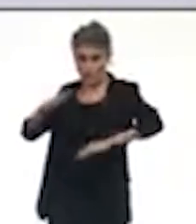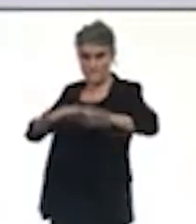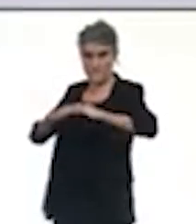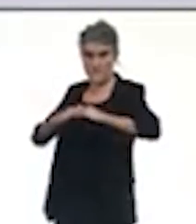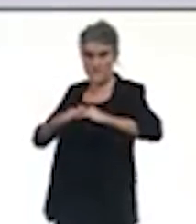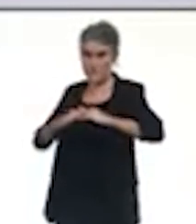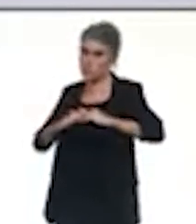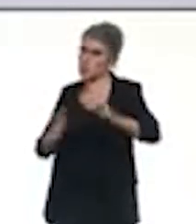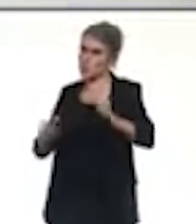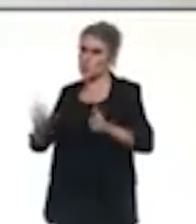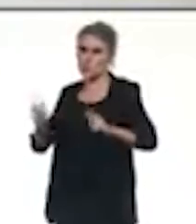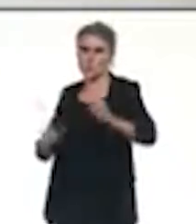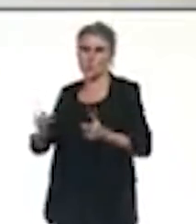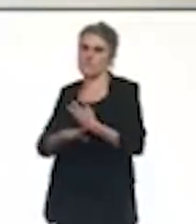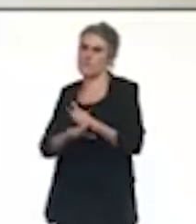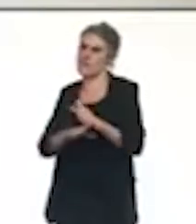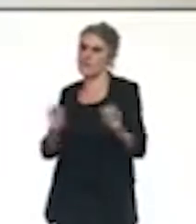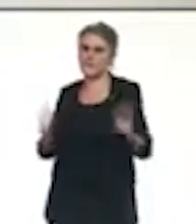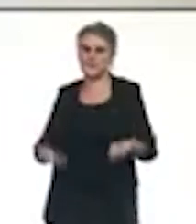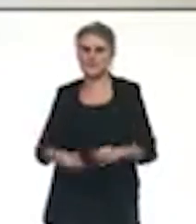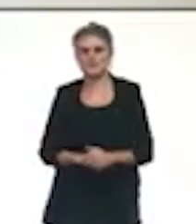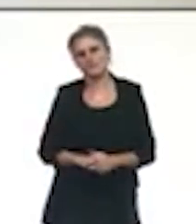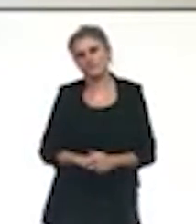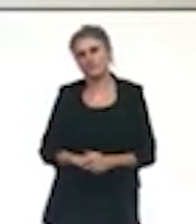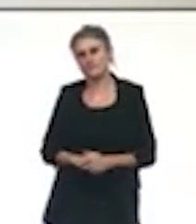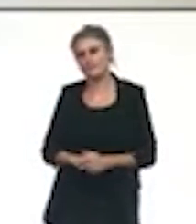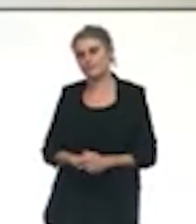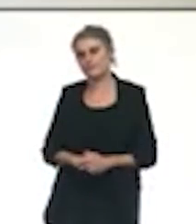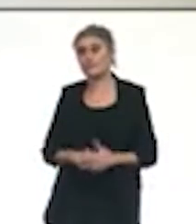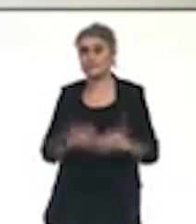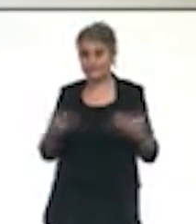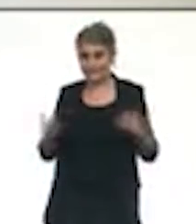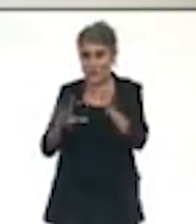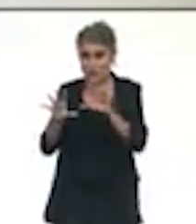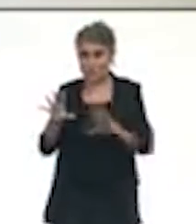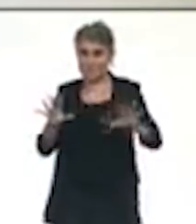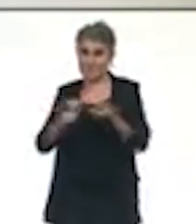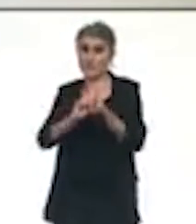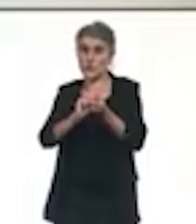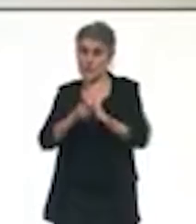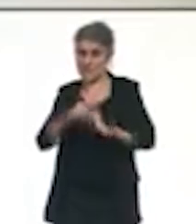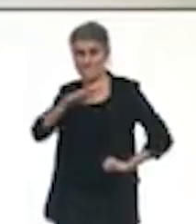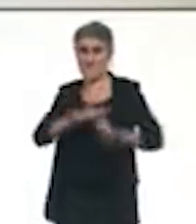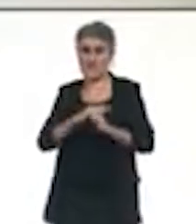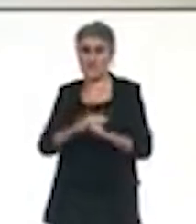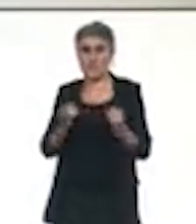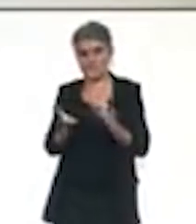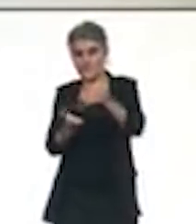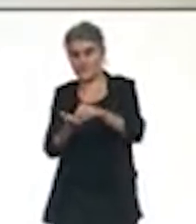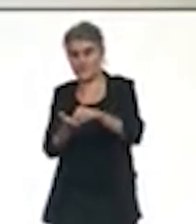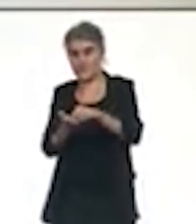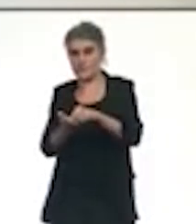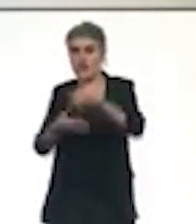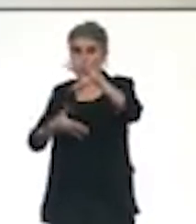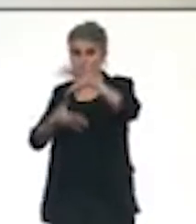notre système sanitaire. Sont concernées par ce passage en alerte maximale la Guadeloupe et la métropole d